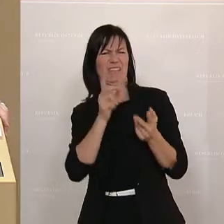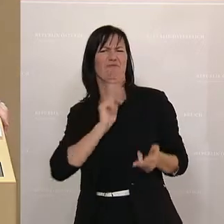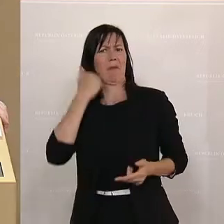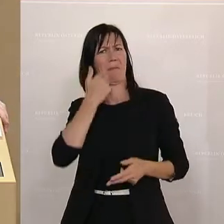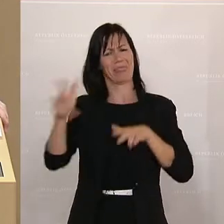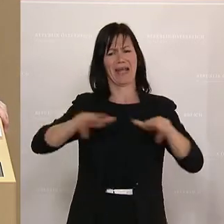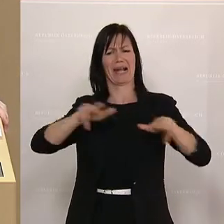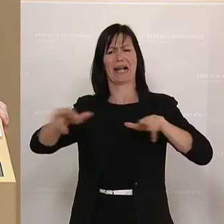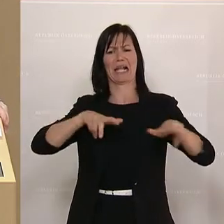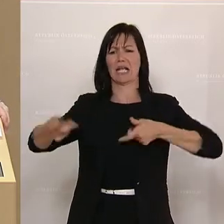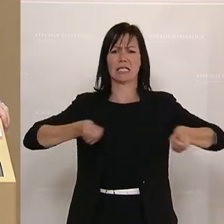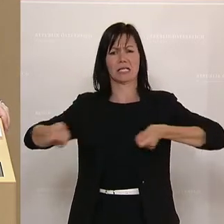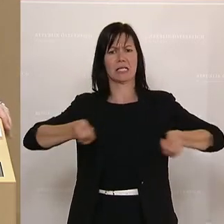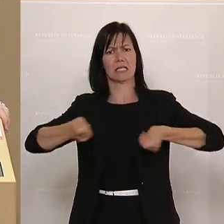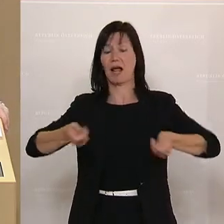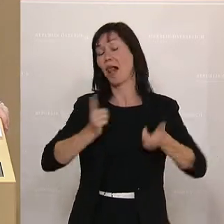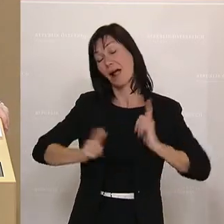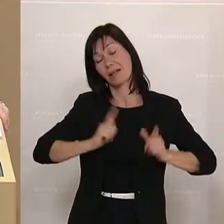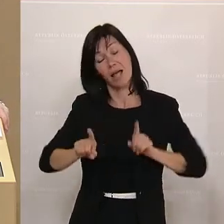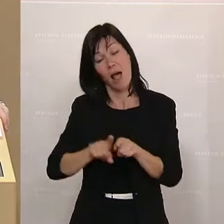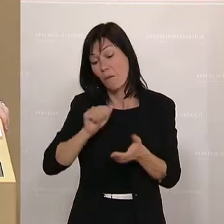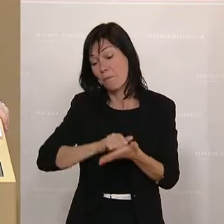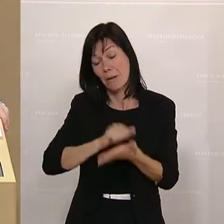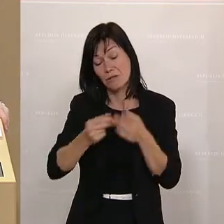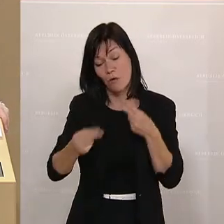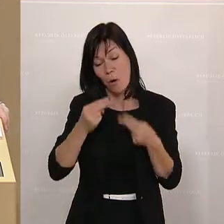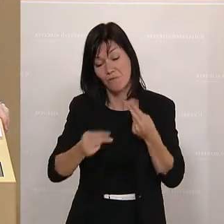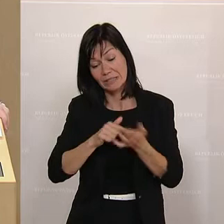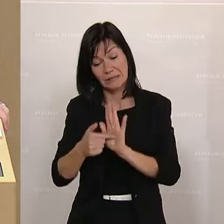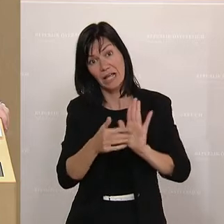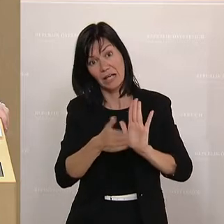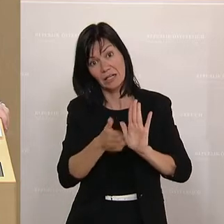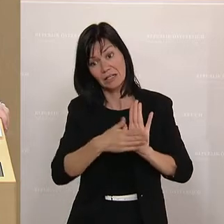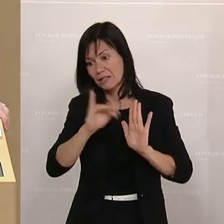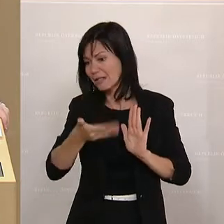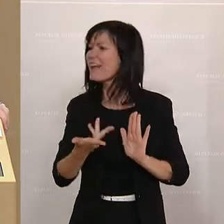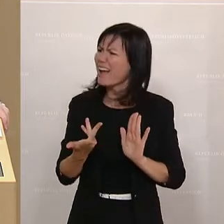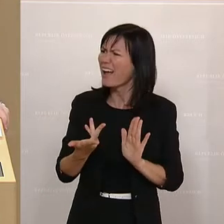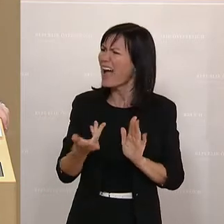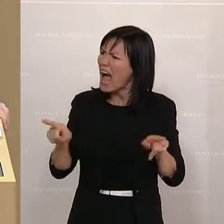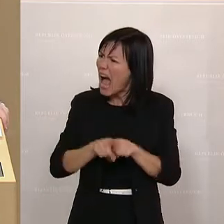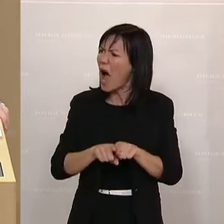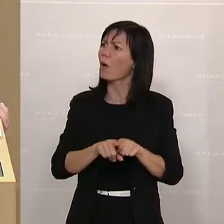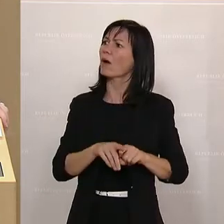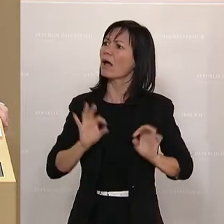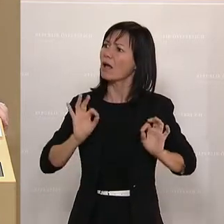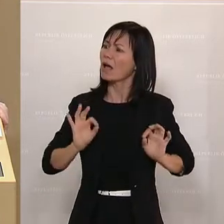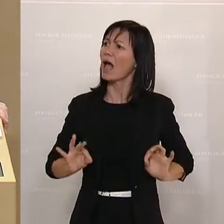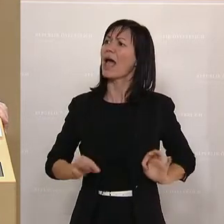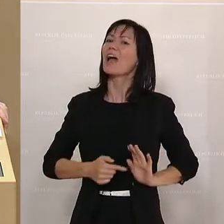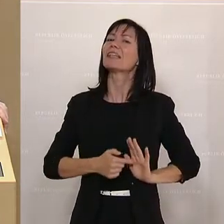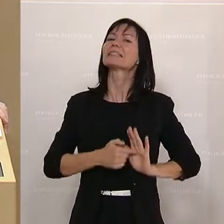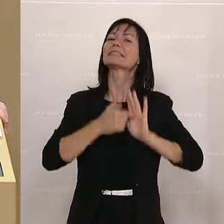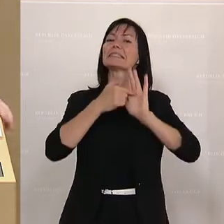wird. Und das spiegelt sich leider auch in den Pressekonferenzen wieder. Und das ist dramatisch. Es geht auch um Repräsentanz an dieser Stelle.